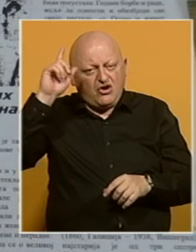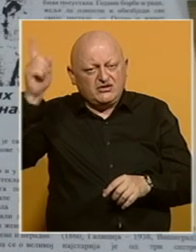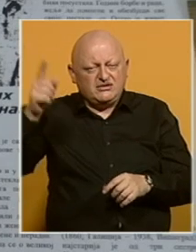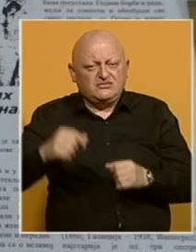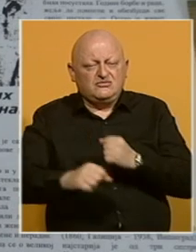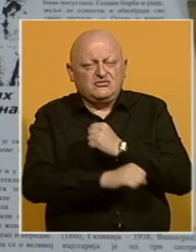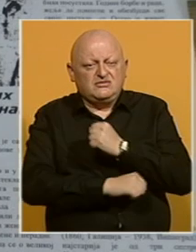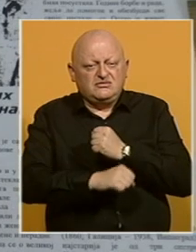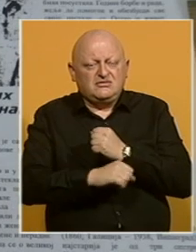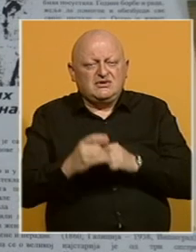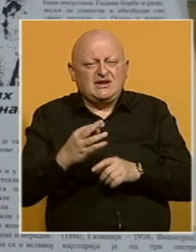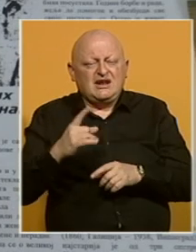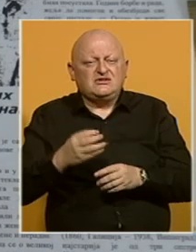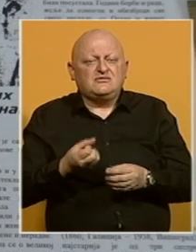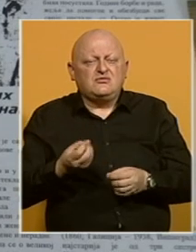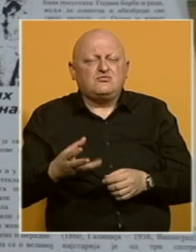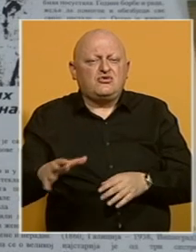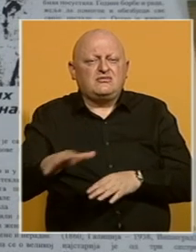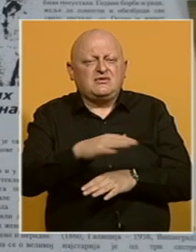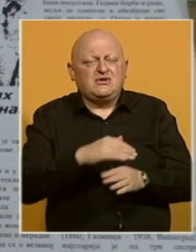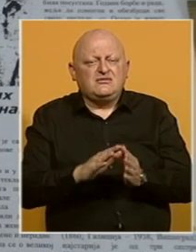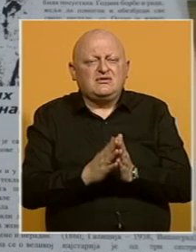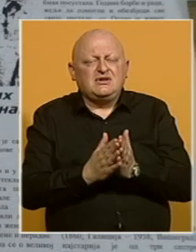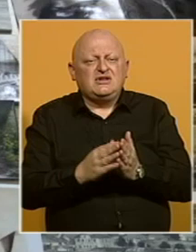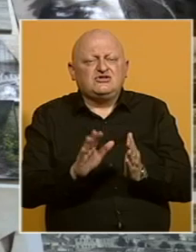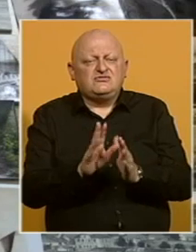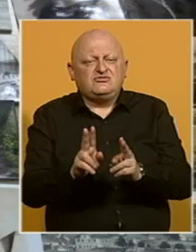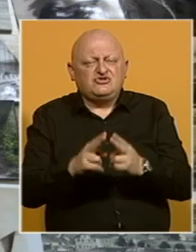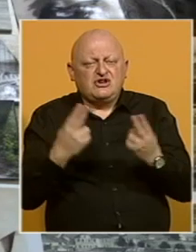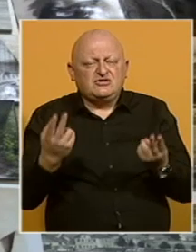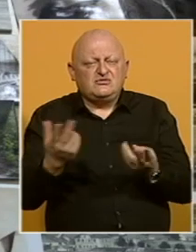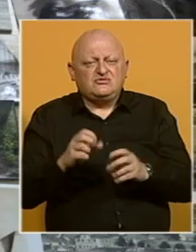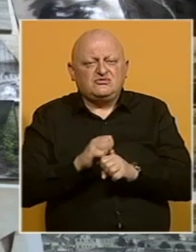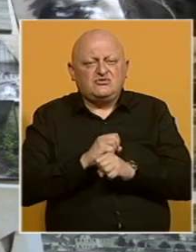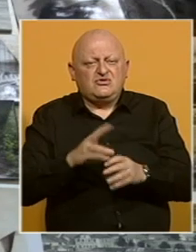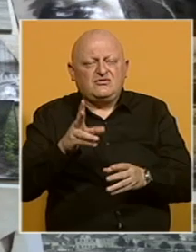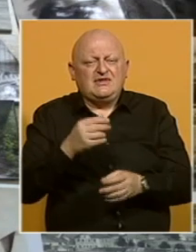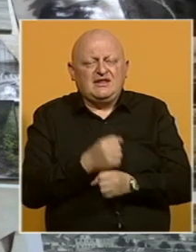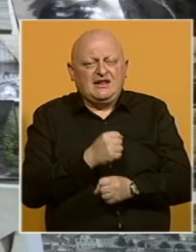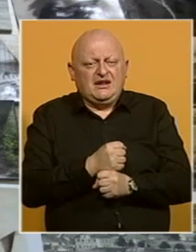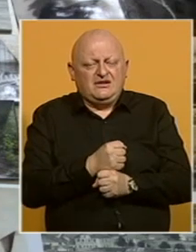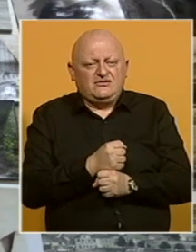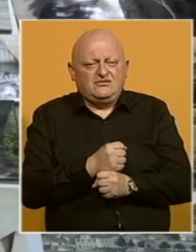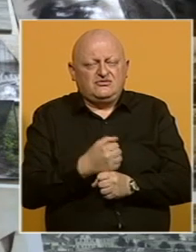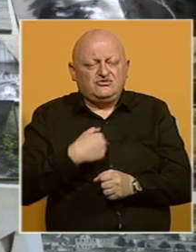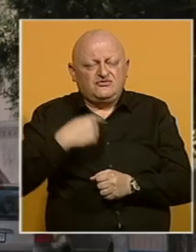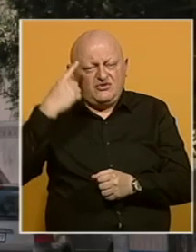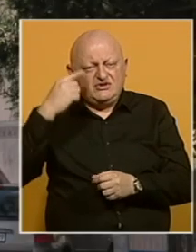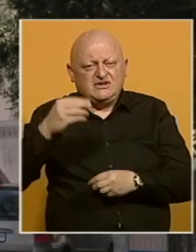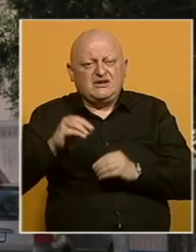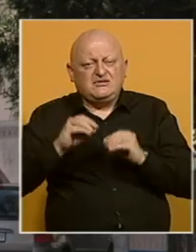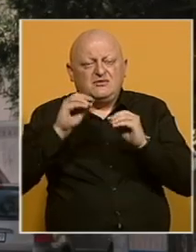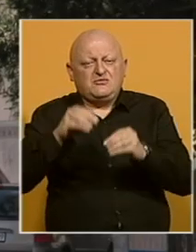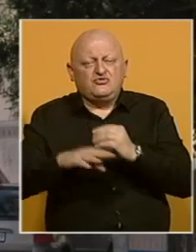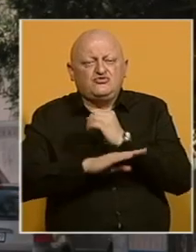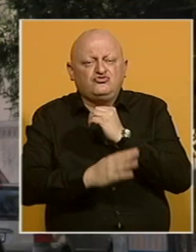Univerzitetu u Gracu i brojnim regionalnim književnim časopisima koji su objavili njene radove. Svoje znanje prenosi i